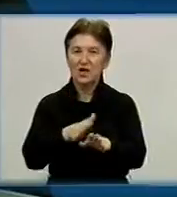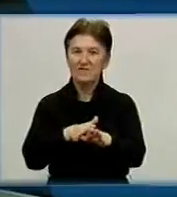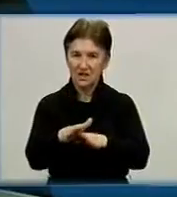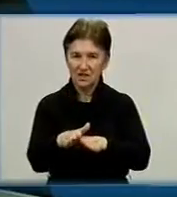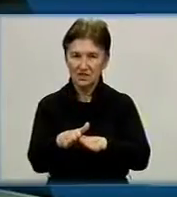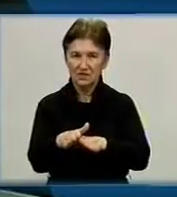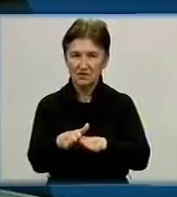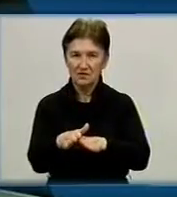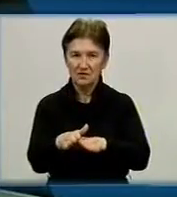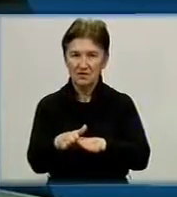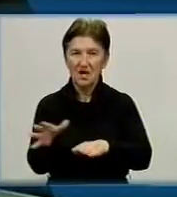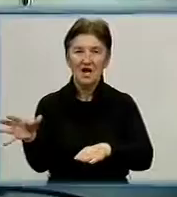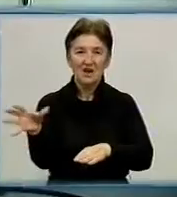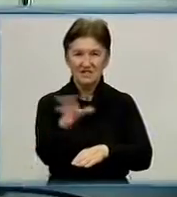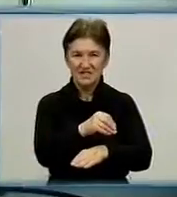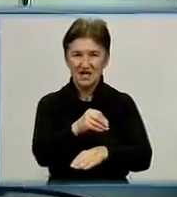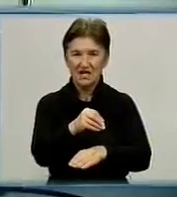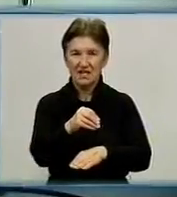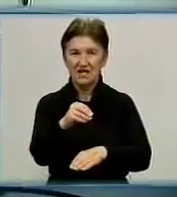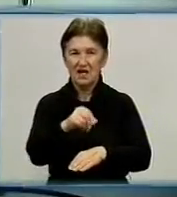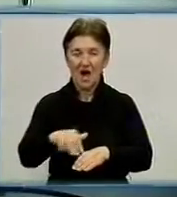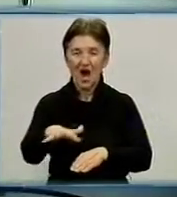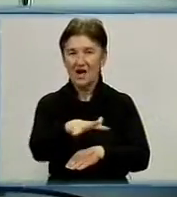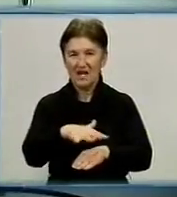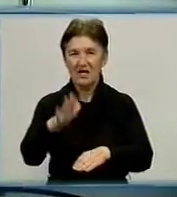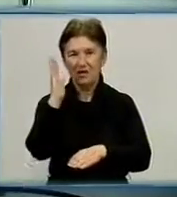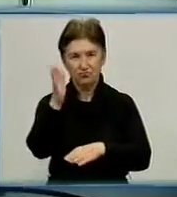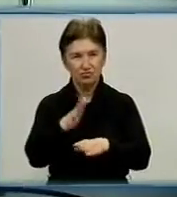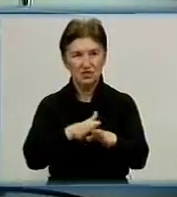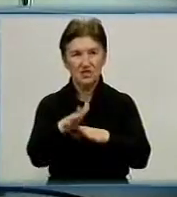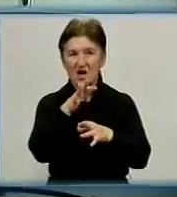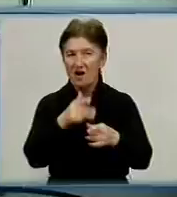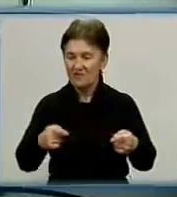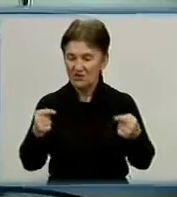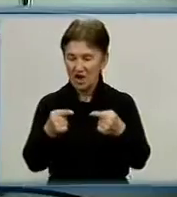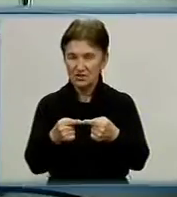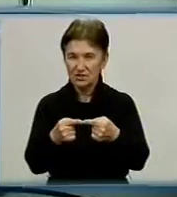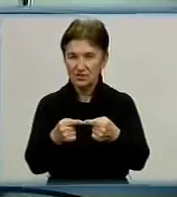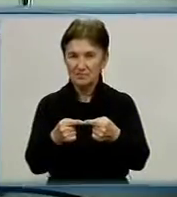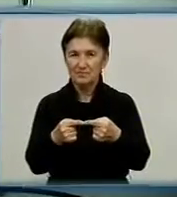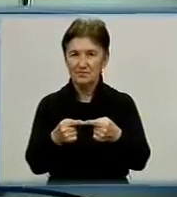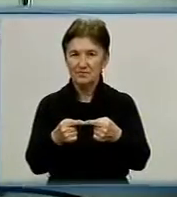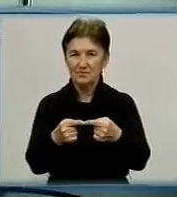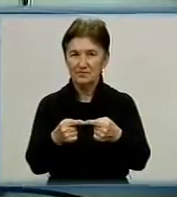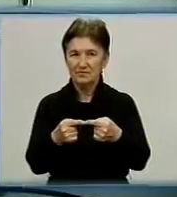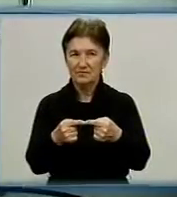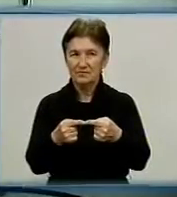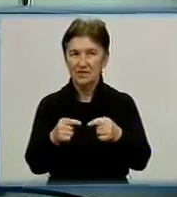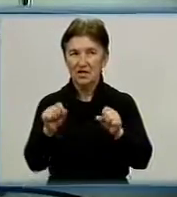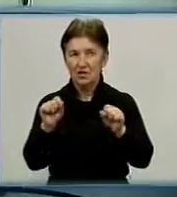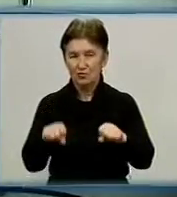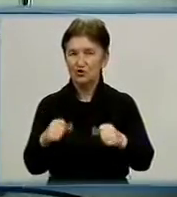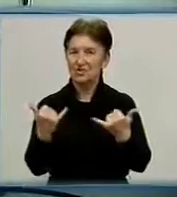Тобто всі аграрії забезпечені всім необхідом? Будуть проведені вчасно. Ну, да, можна на